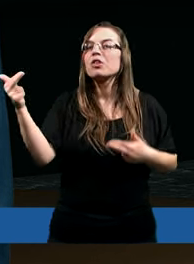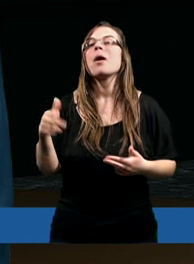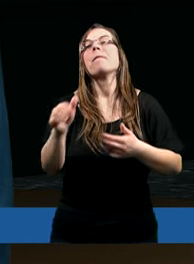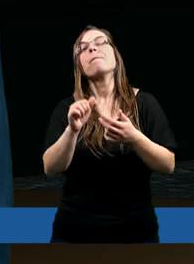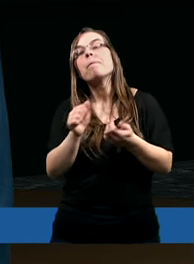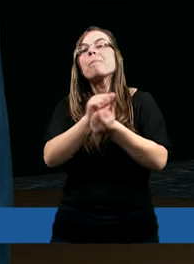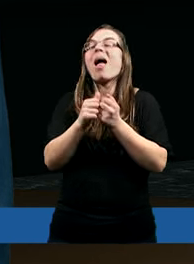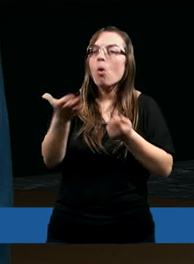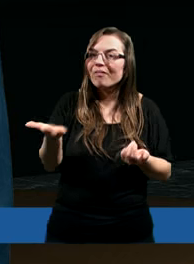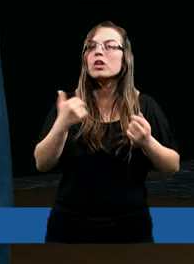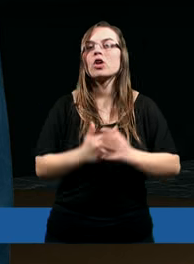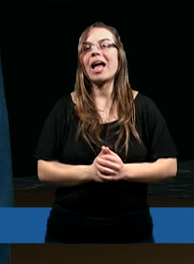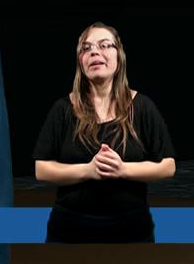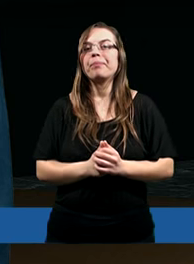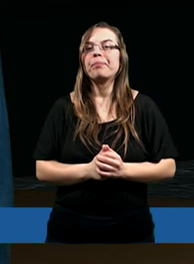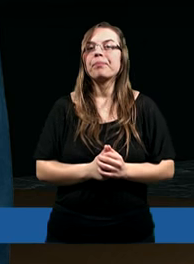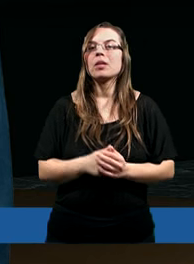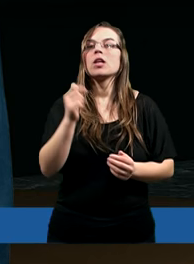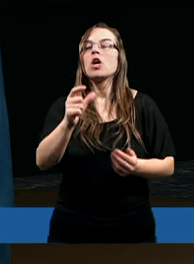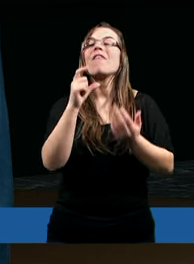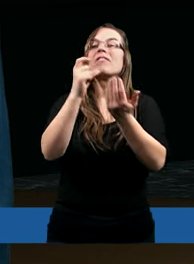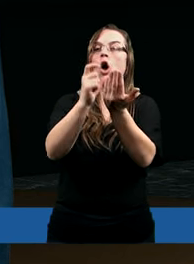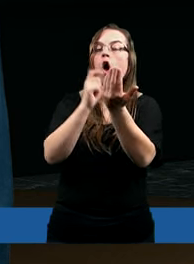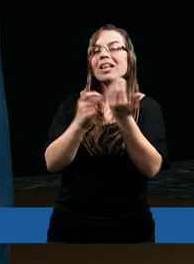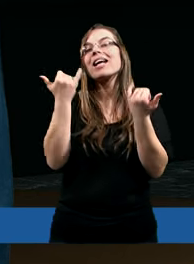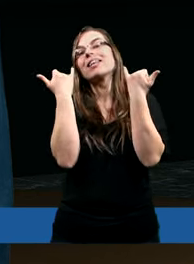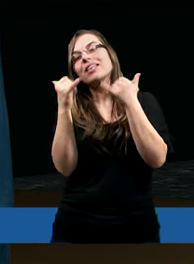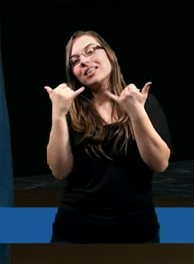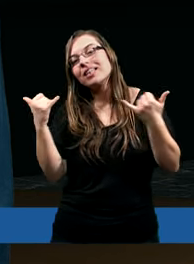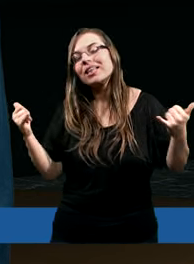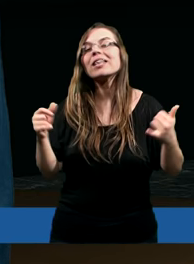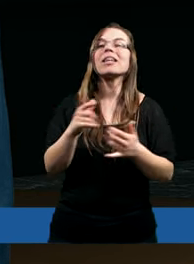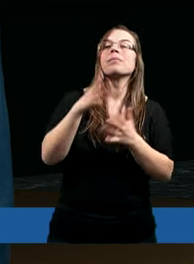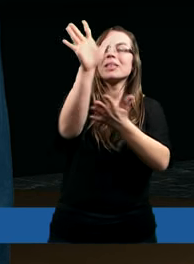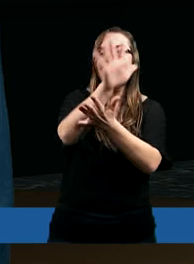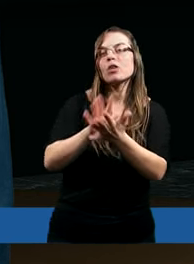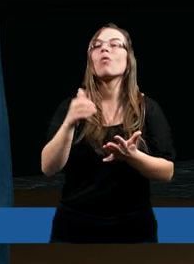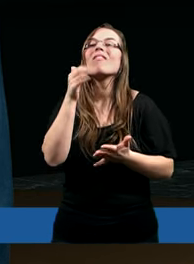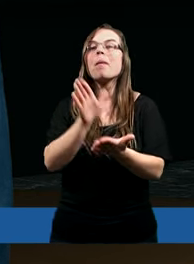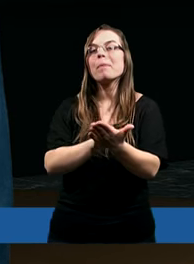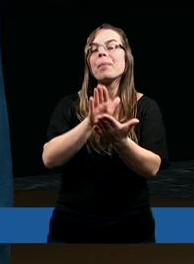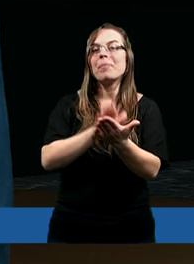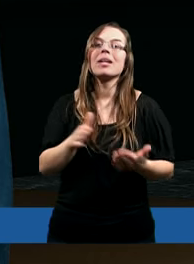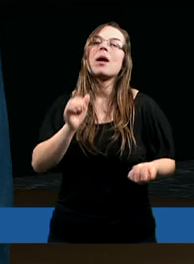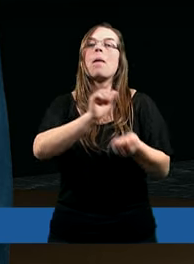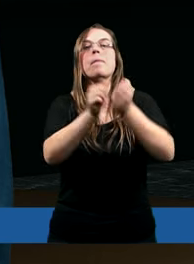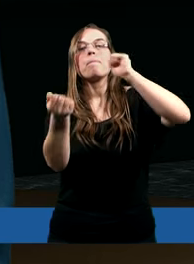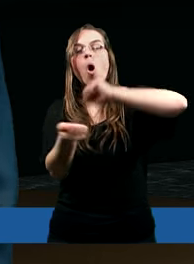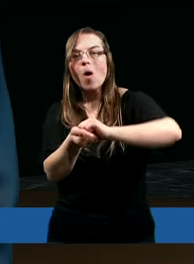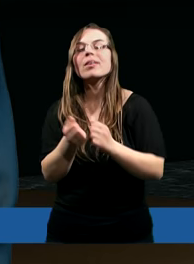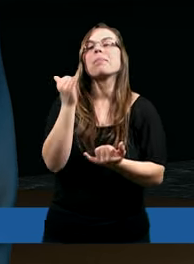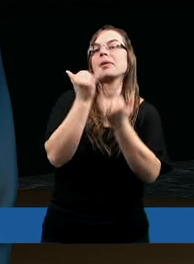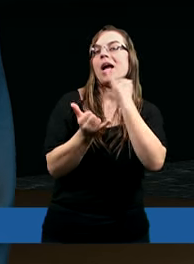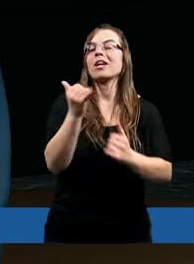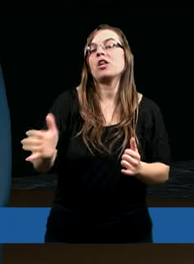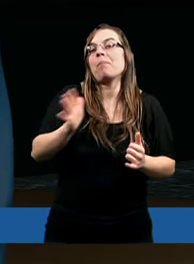mianowicie w kontekście innych tekstów biblijnych. Bowiem, jeżeli byśmy